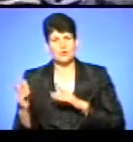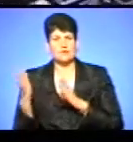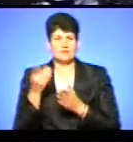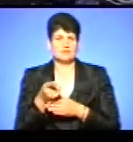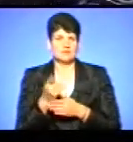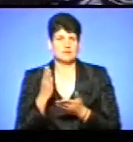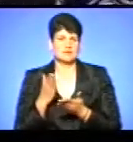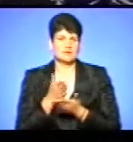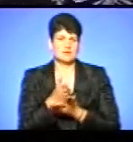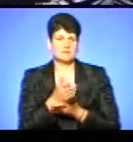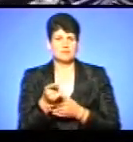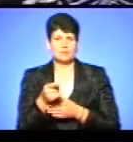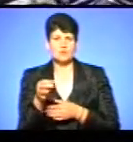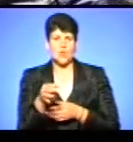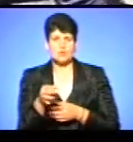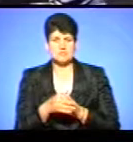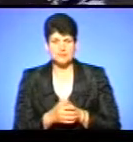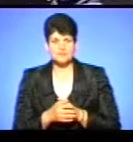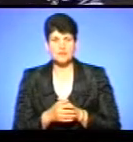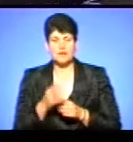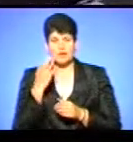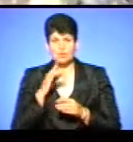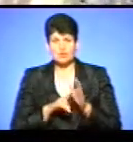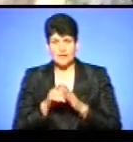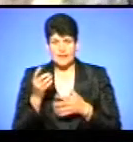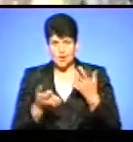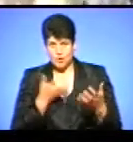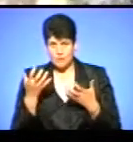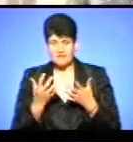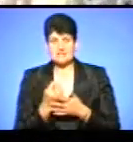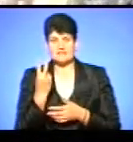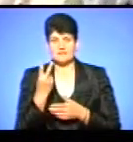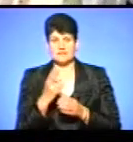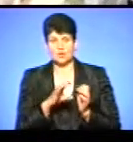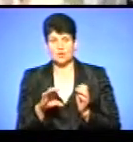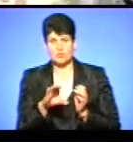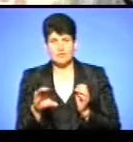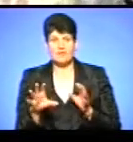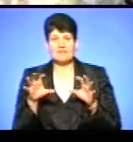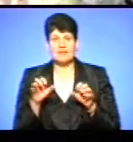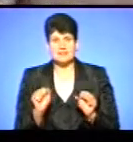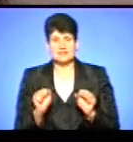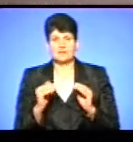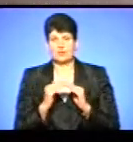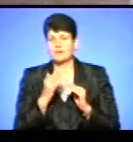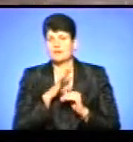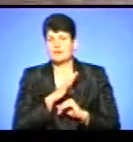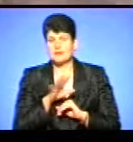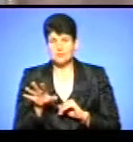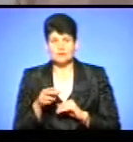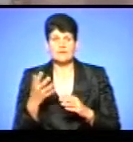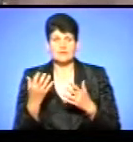озера. Поліцейські та активісти почали копати і знайшли дві труби. Власників жодного з будинків вдома немає. Нам вдалося